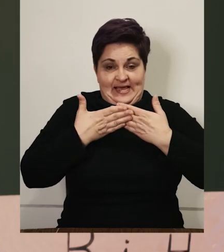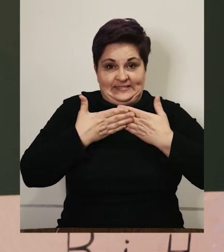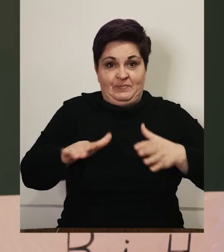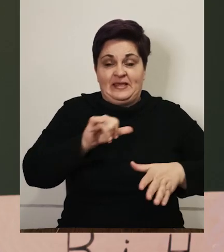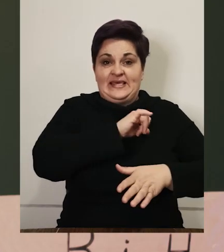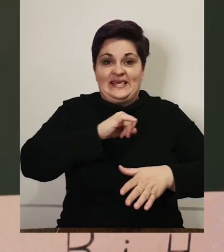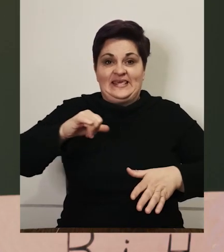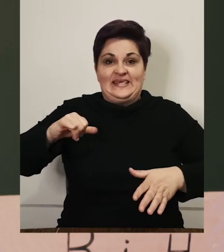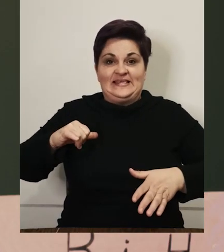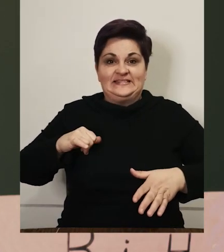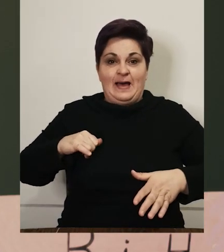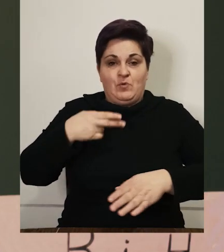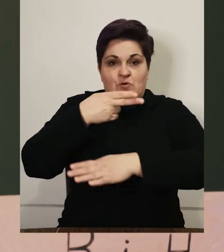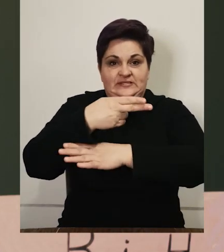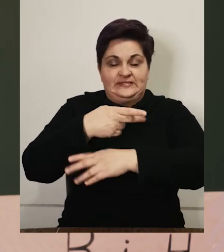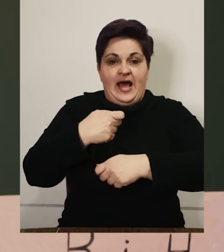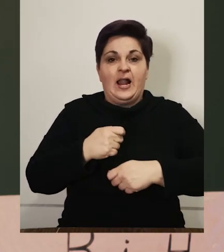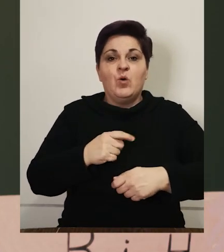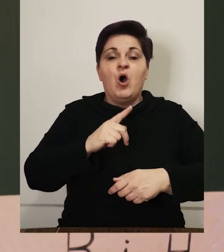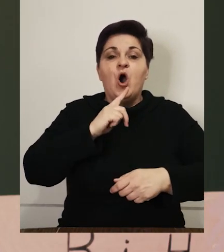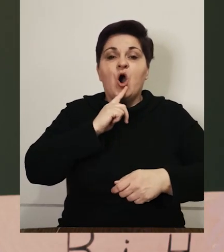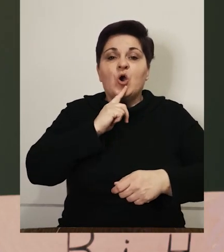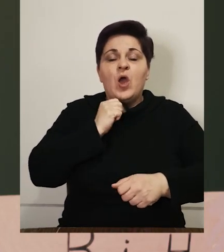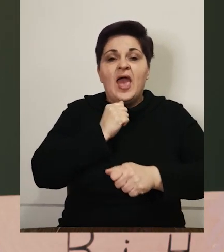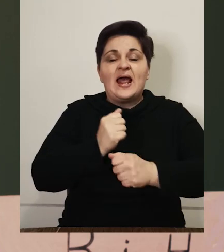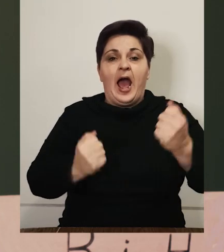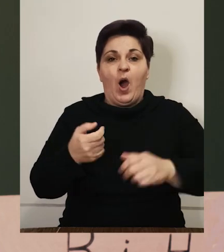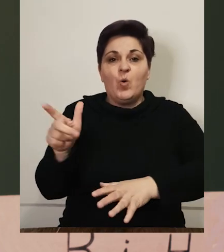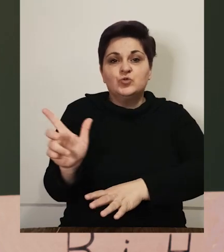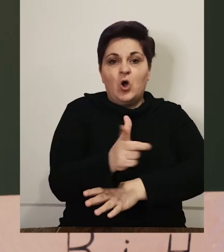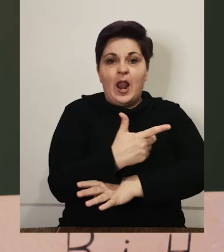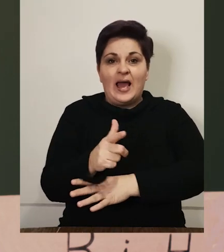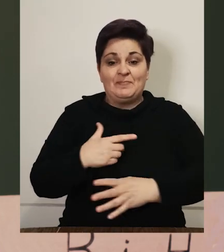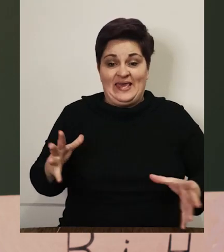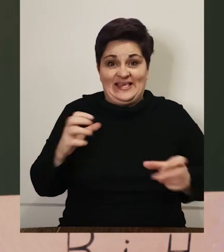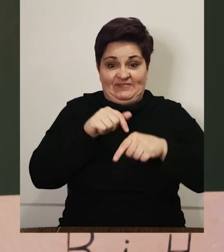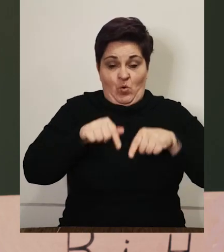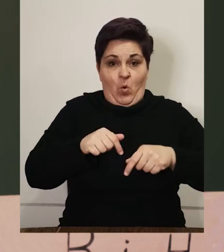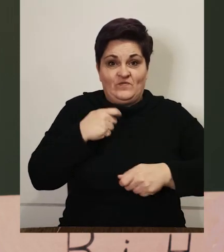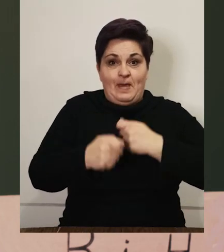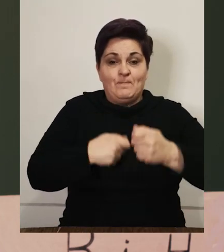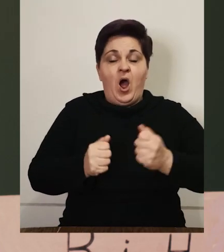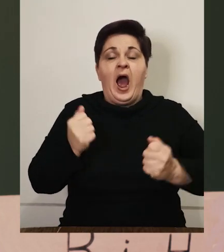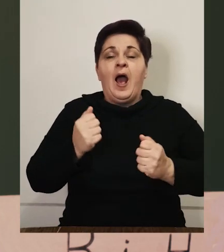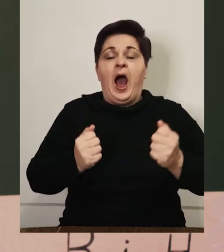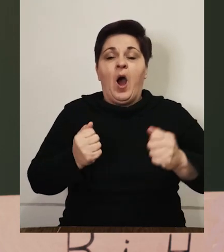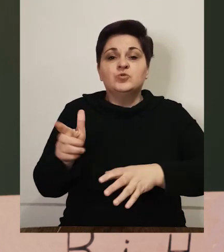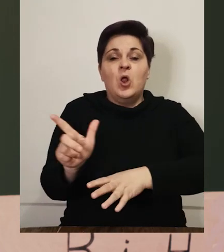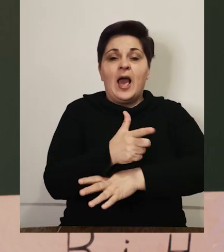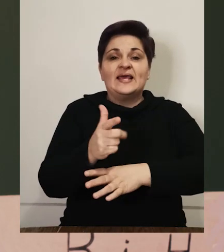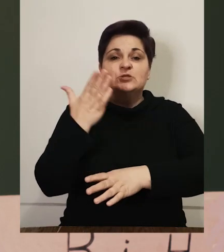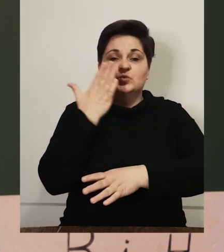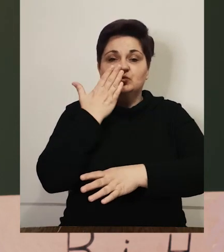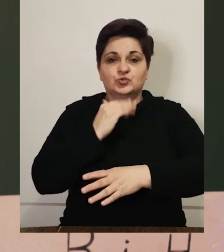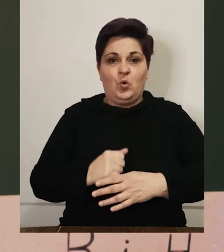otvorio samostalnu radnju koja se bavi autolakirom i zavrstio sam od autolakirsku